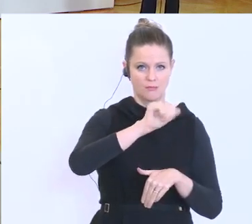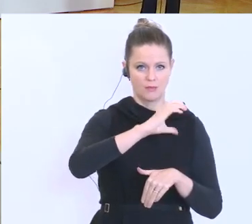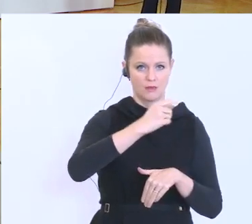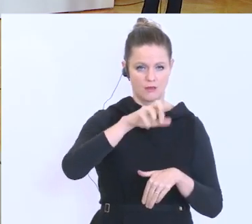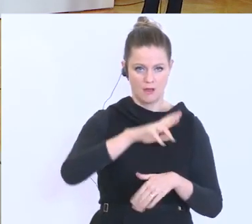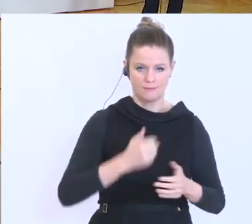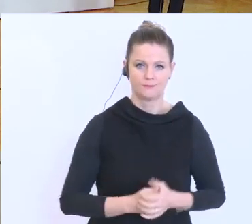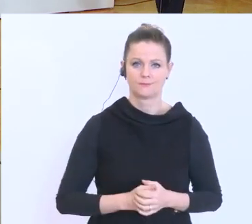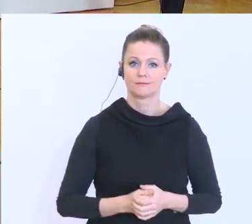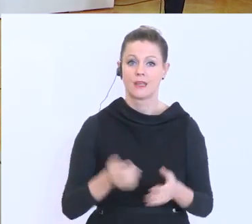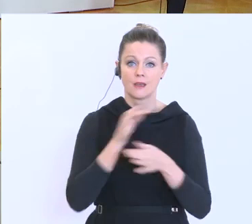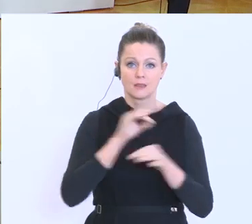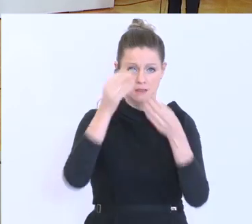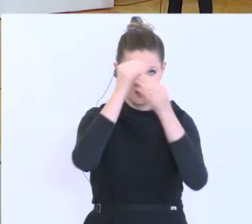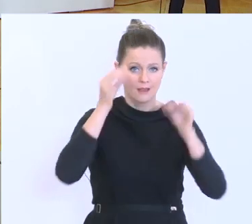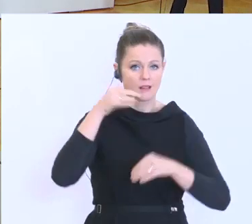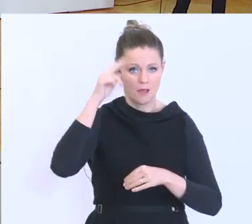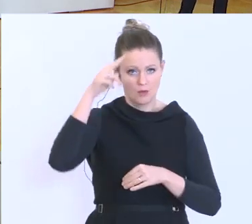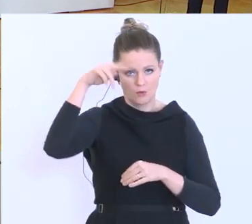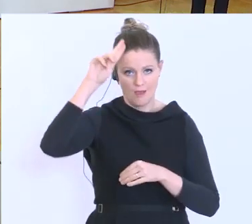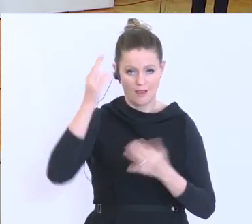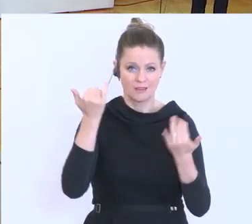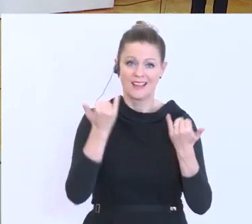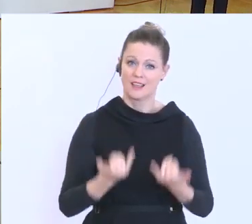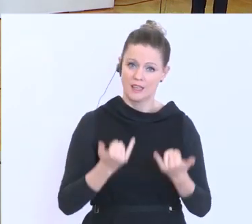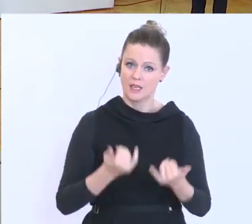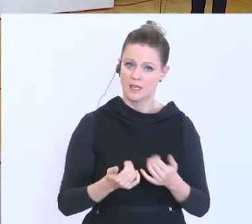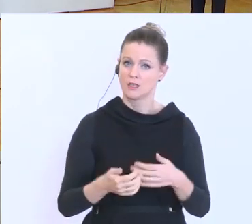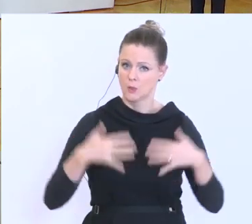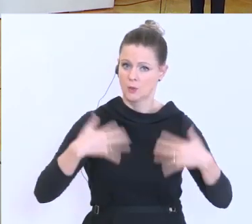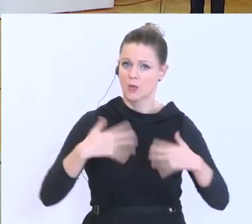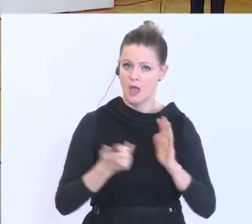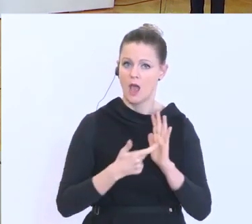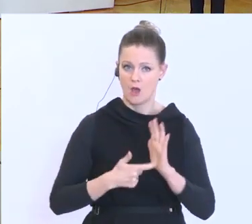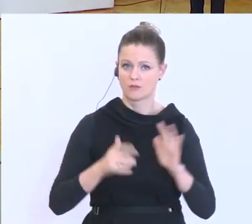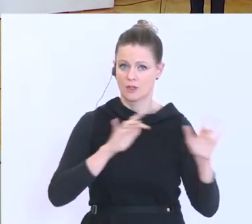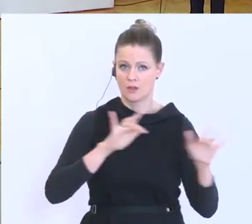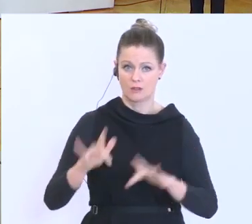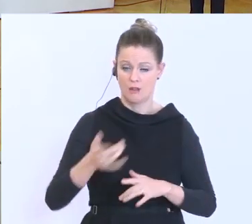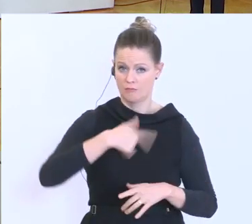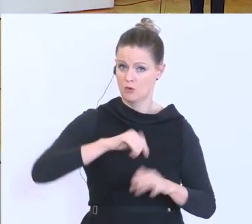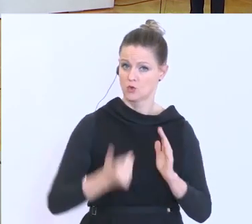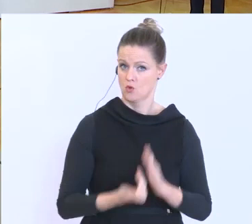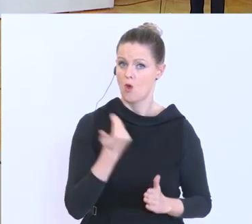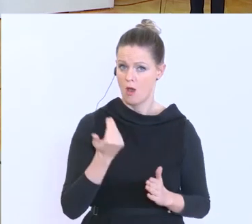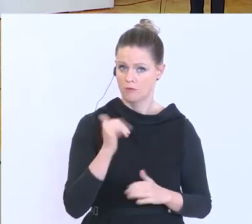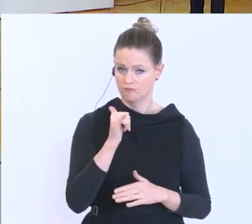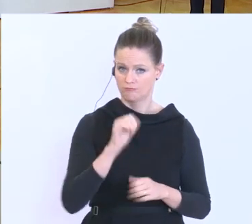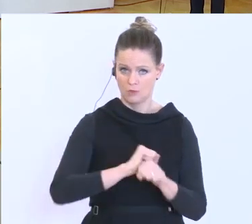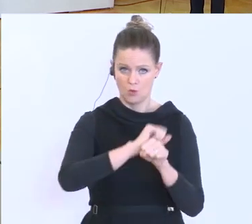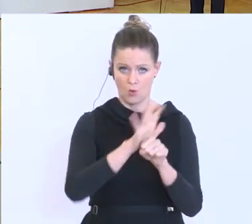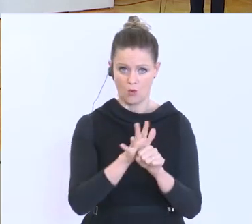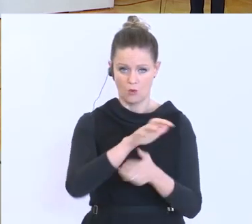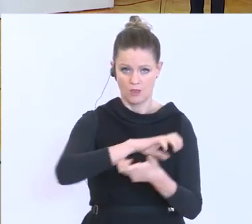sehr geehrte Damen und Herren, wir stehen vor massiven Herausforderungen, die alle für uns neu sind. Die Corona